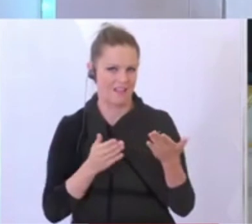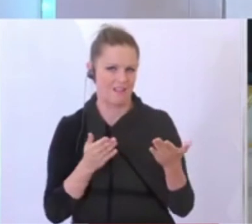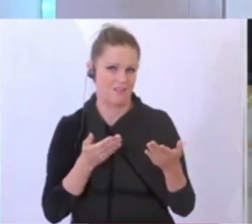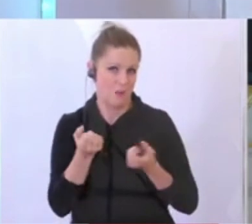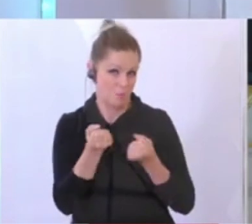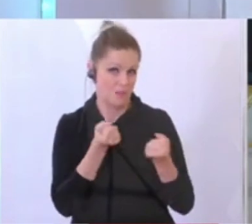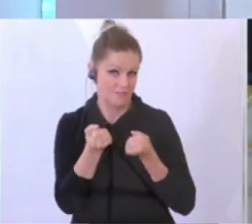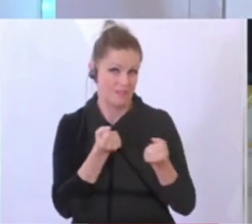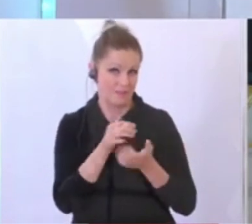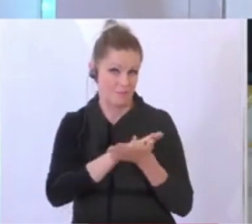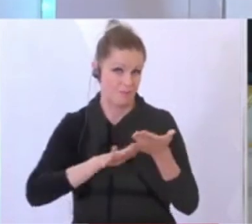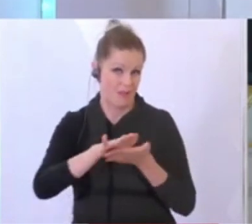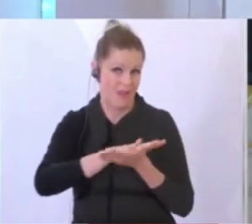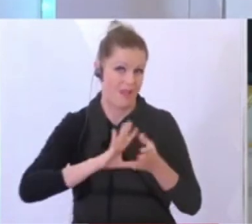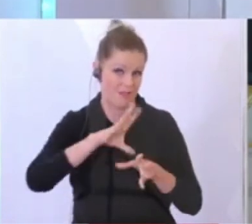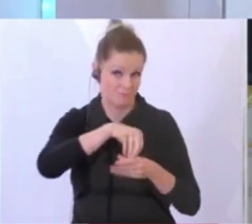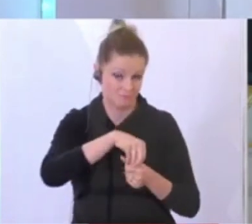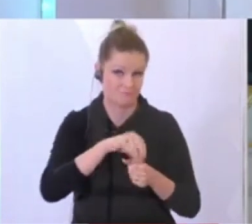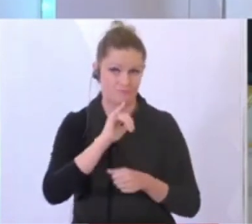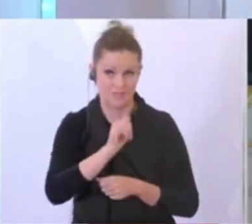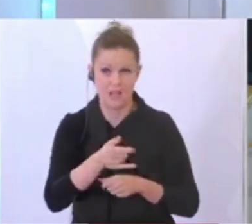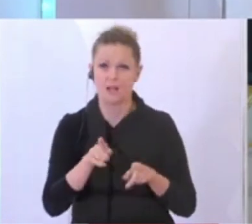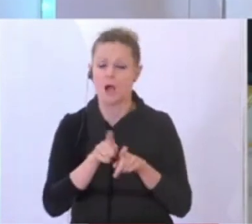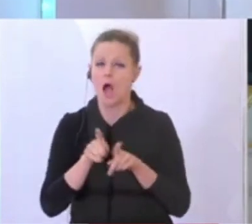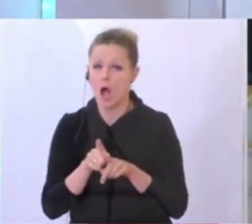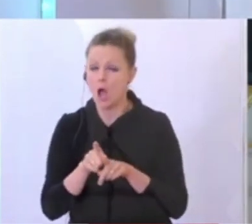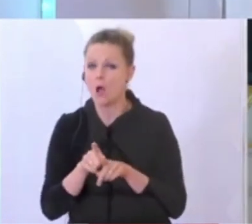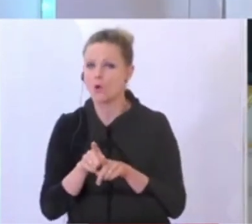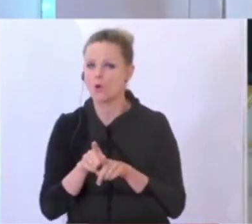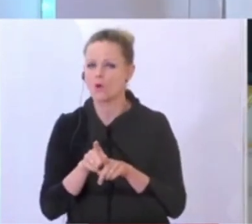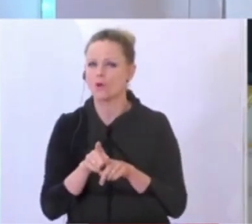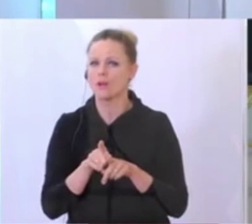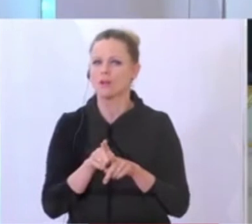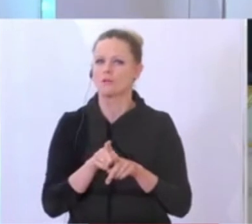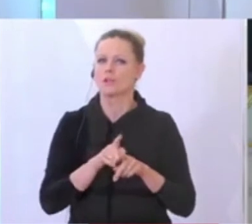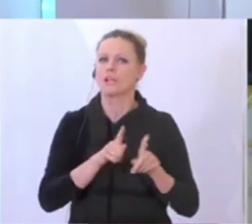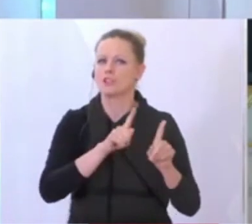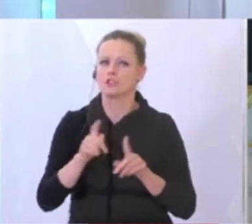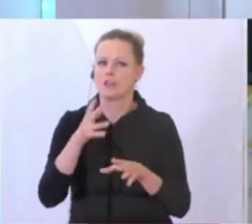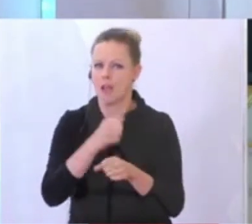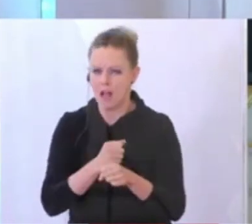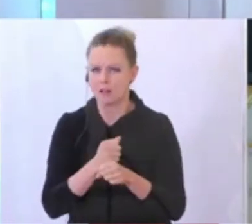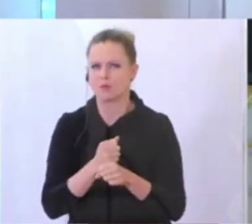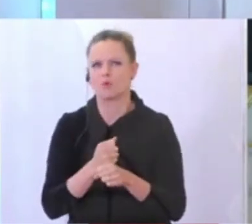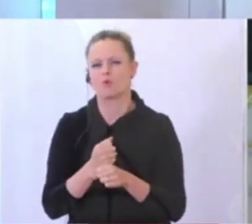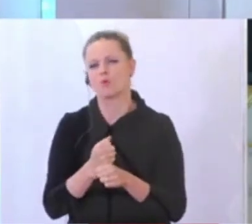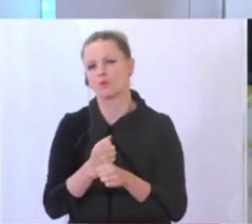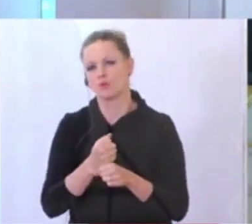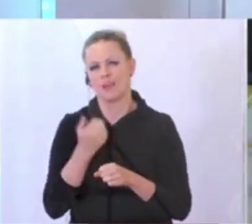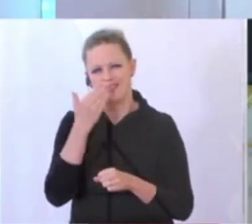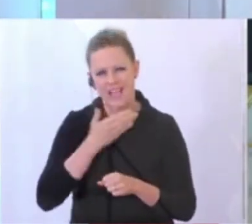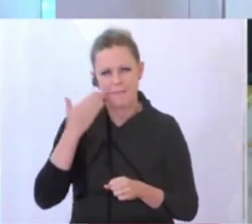Politikbereich darstellt. Sowohl als auch in die Instandhaltung und Sanierung von thermisch-energetischen